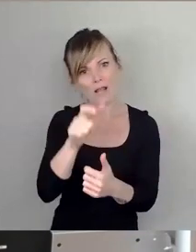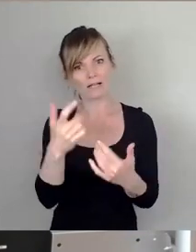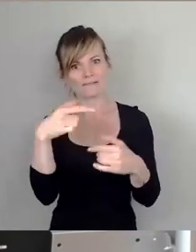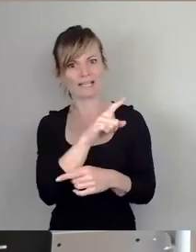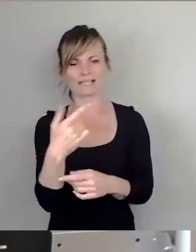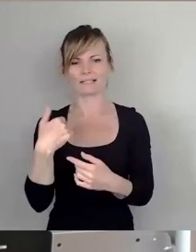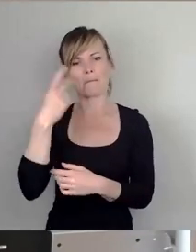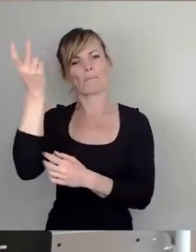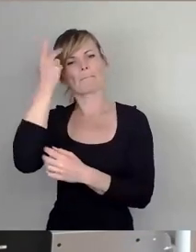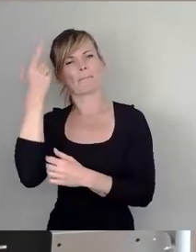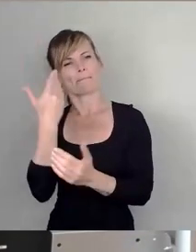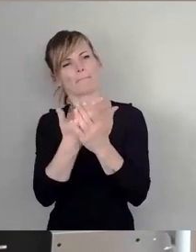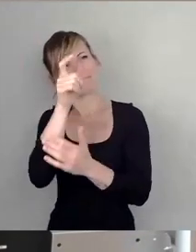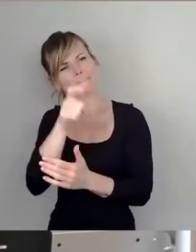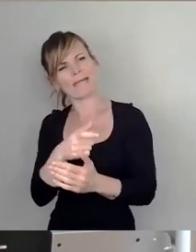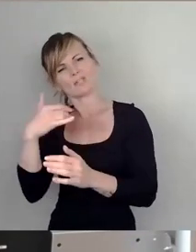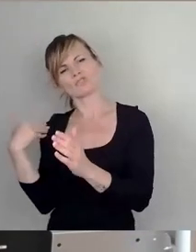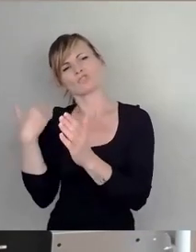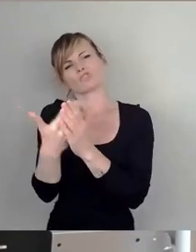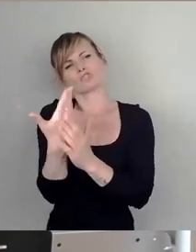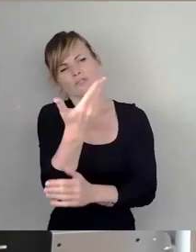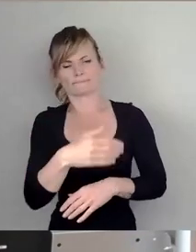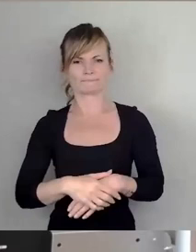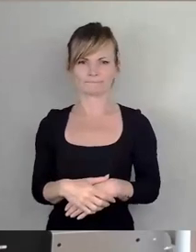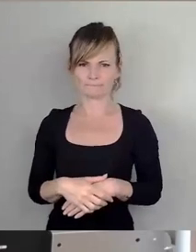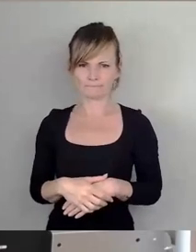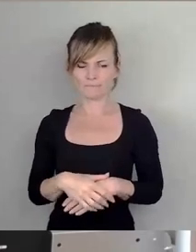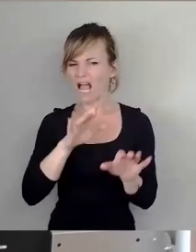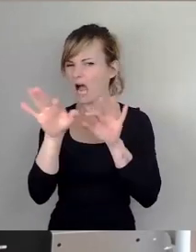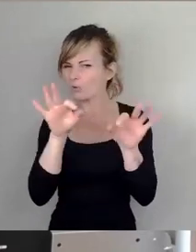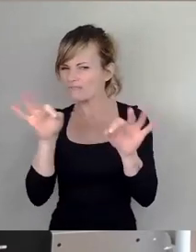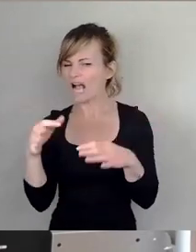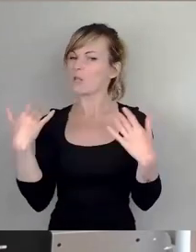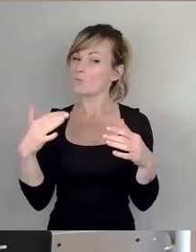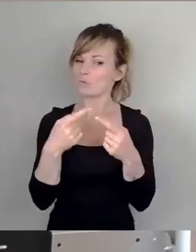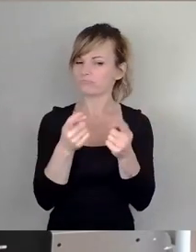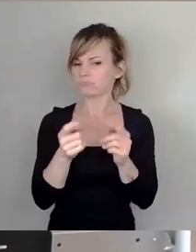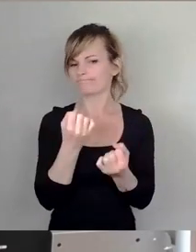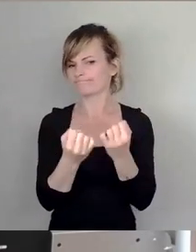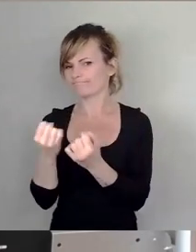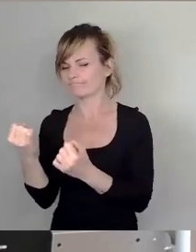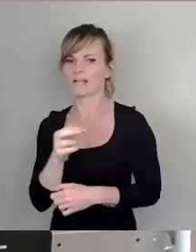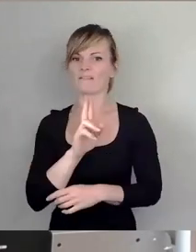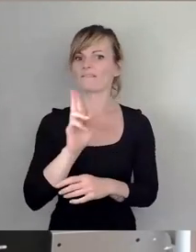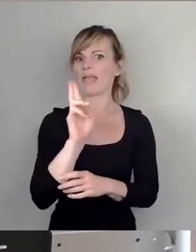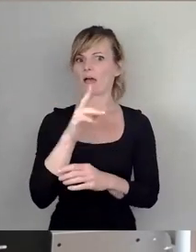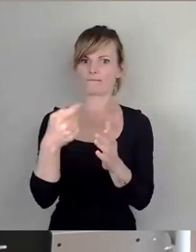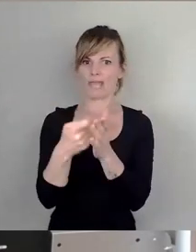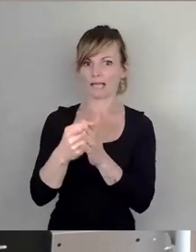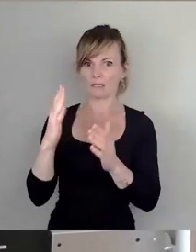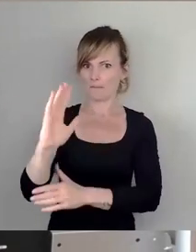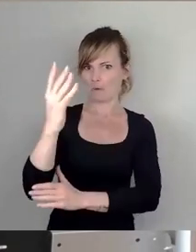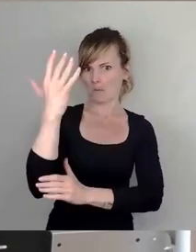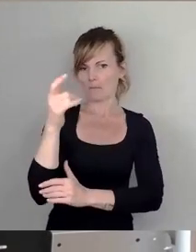Menschen. Die Auswahl ist eine diffizile Sache, denn wer ist es wert, so hervorgehoben zu werden,